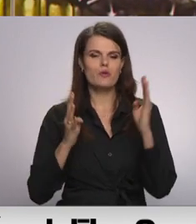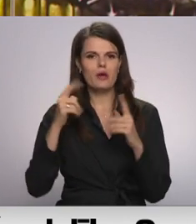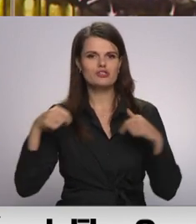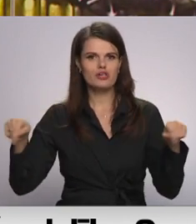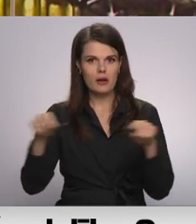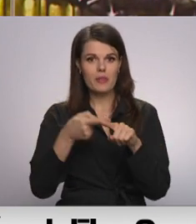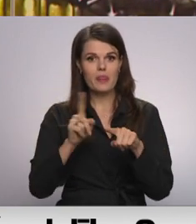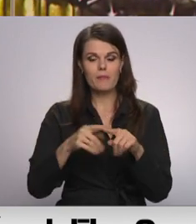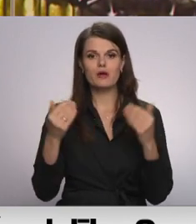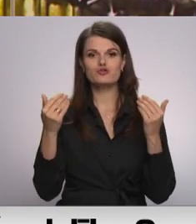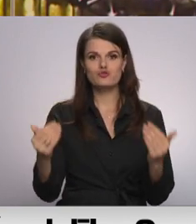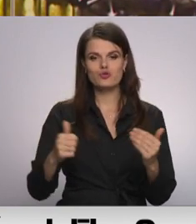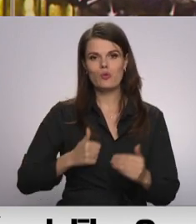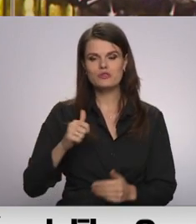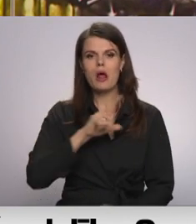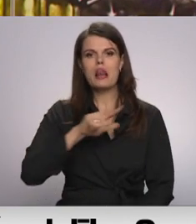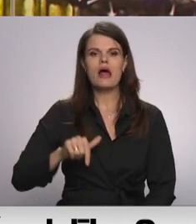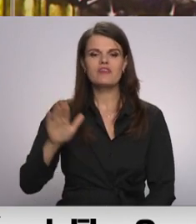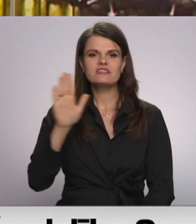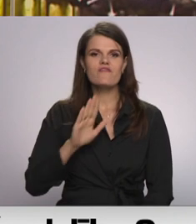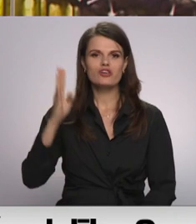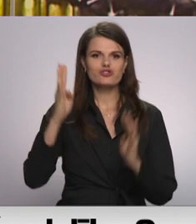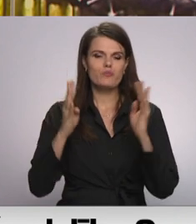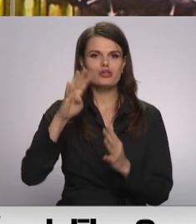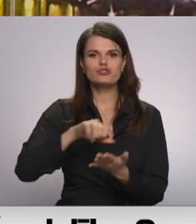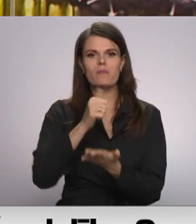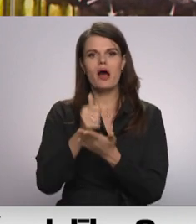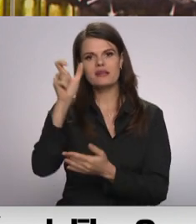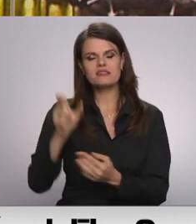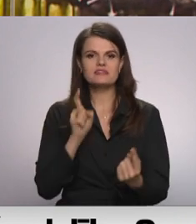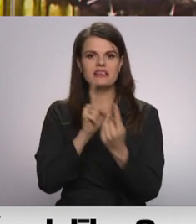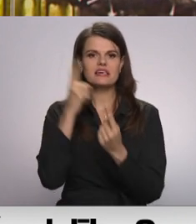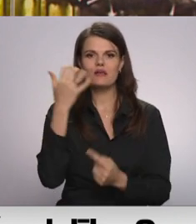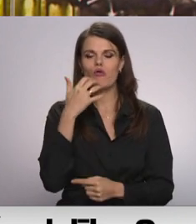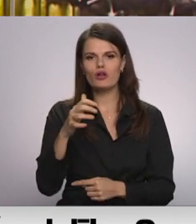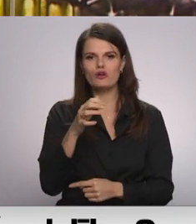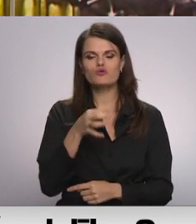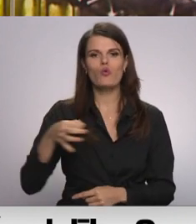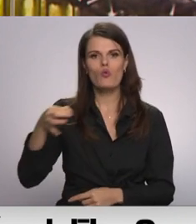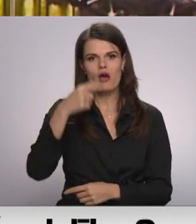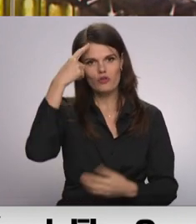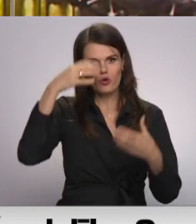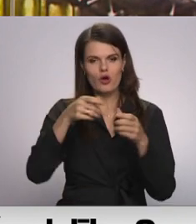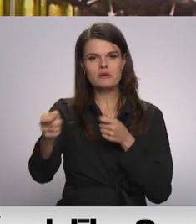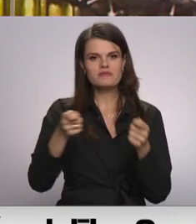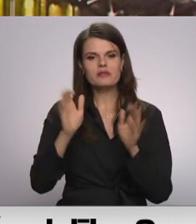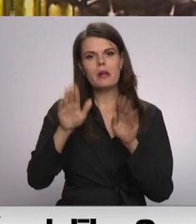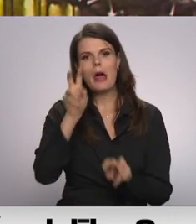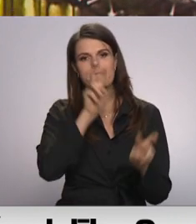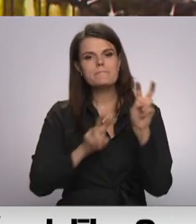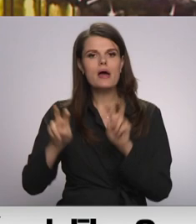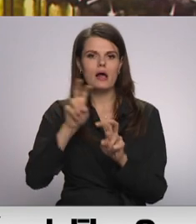Tāpēc šodien uzņēmuma Latvijas valsts meža pārstāvis tikās ar salkrastu novada domas vadību, lai meklētu kopīgus un abām pusēm